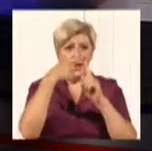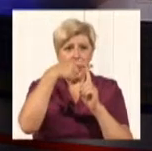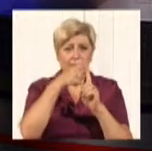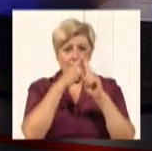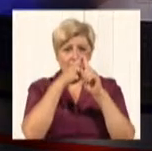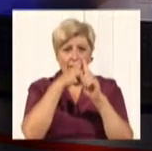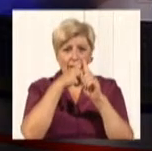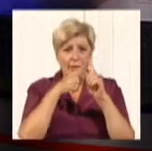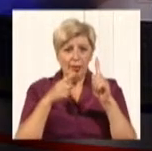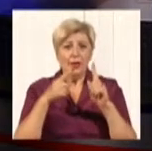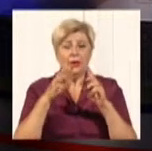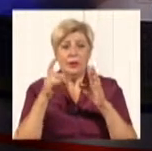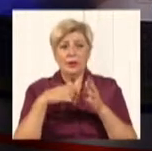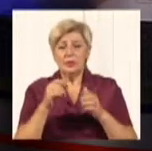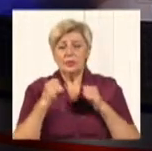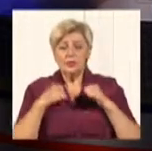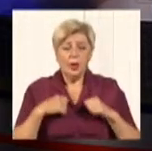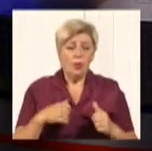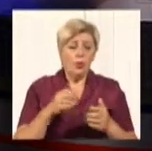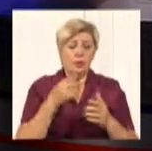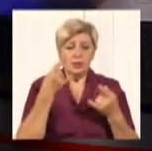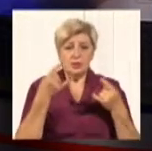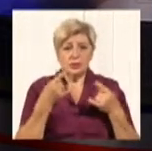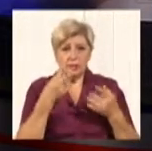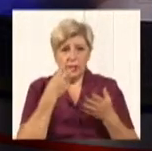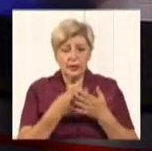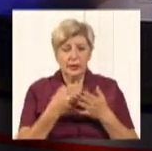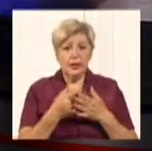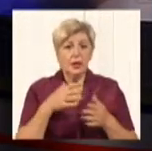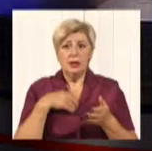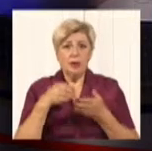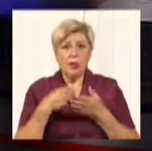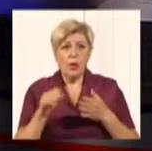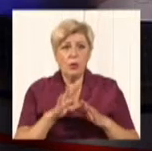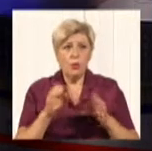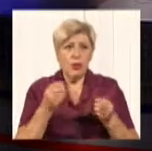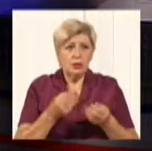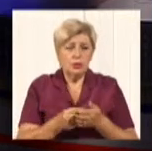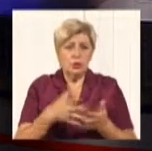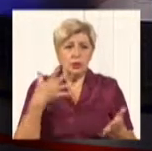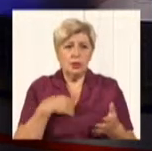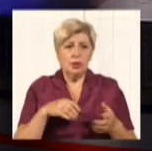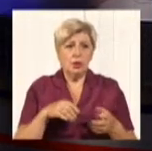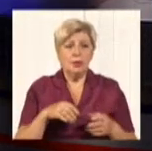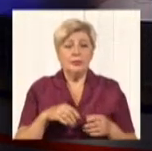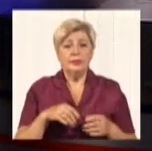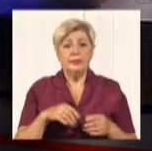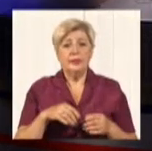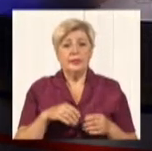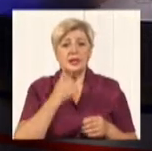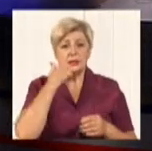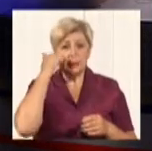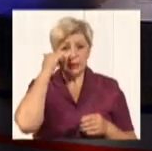а не покупати цифровой, приймати за 1200 гривень і якось викручуватися, приобретати його, і смотреть вас.